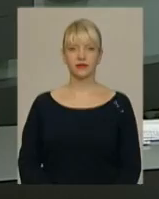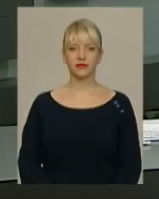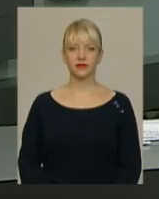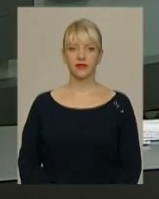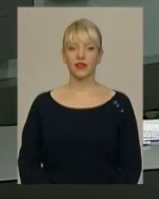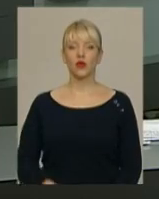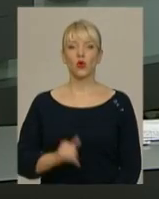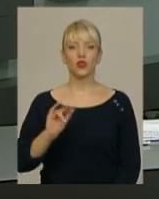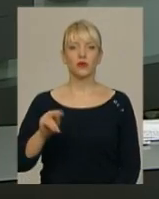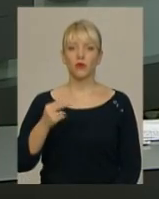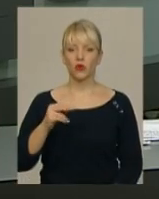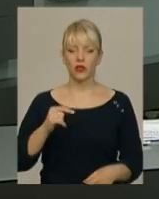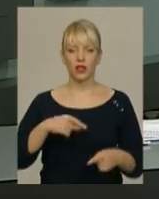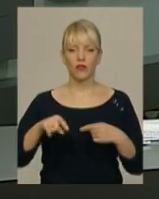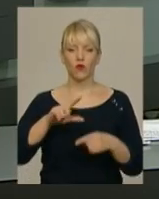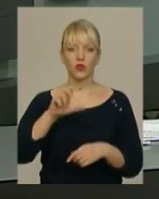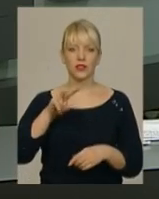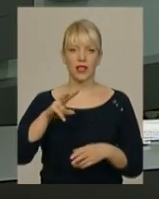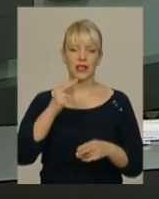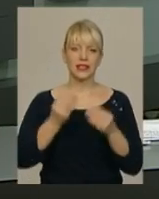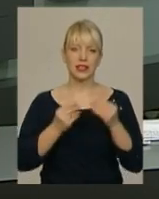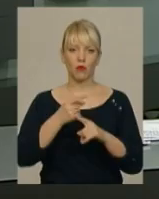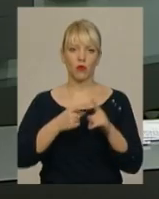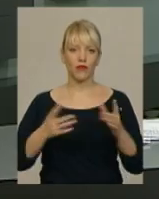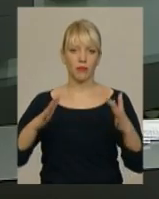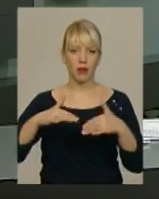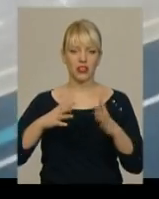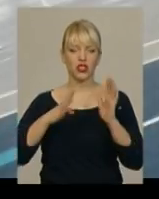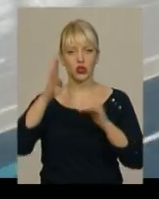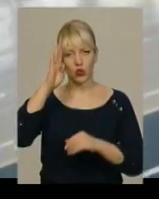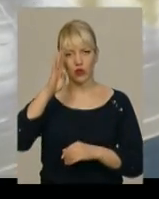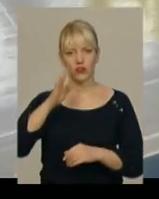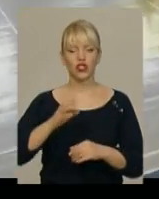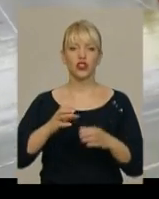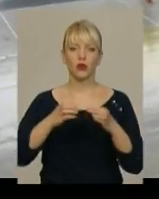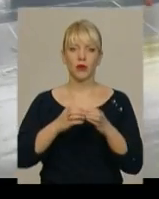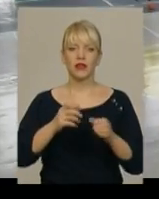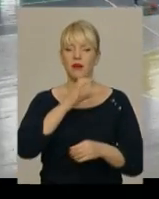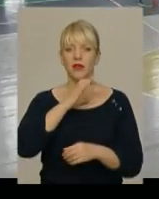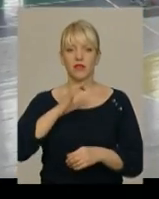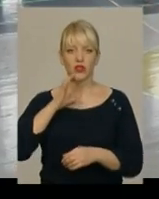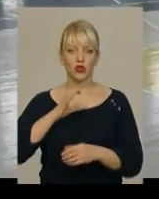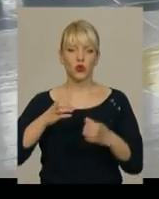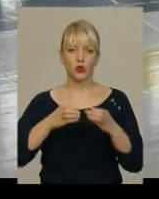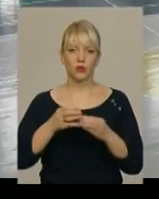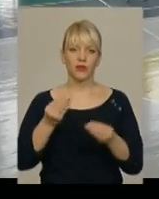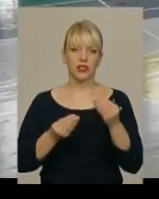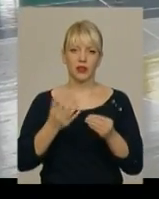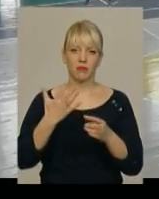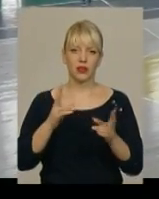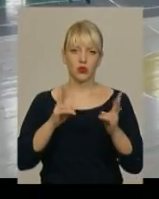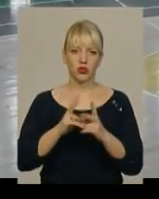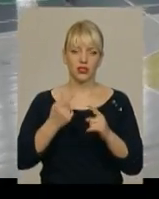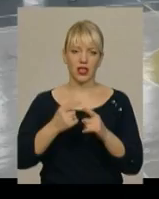У чемпіонаті області з футзалу зіграні половина матчів. Чоловічі команди північної групи відіграли 5 зустрічей і зараз